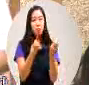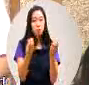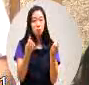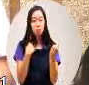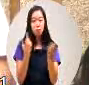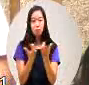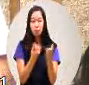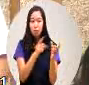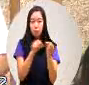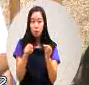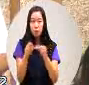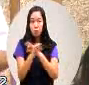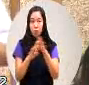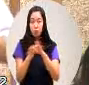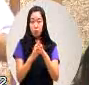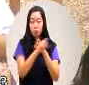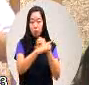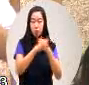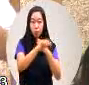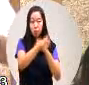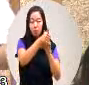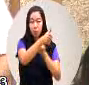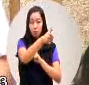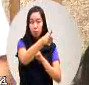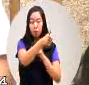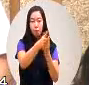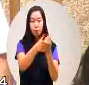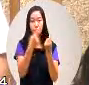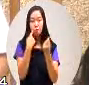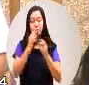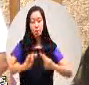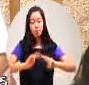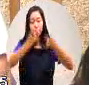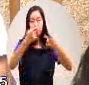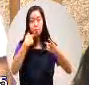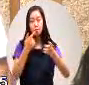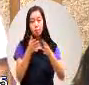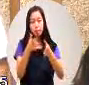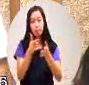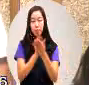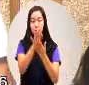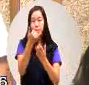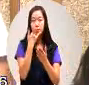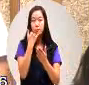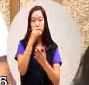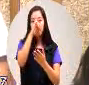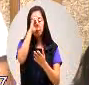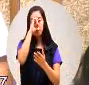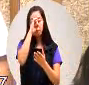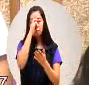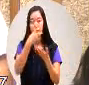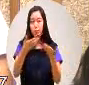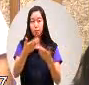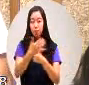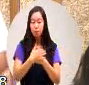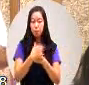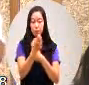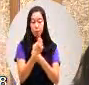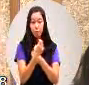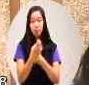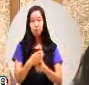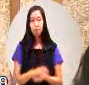基于这样的一个经济学家所说我们目前已经在做这样一个改善那未来我们还是需要议员给我们多多的一个鼓励跟